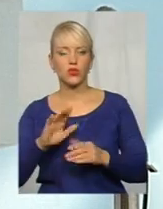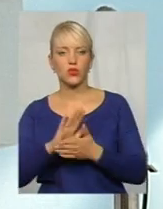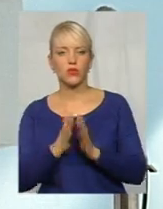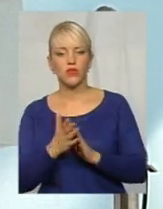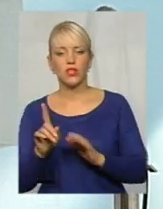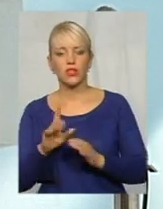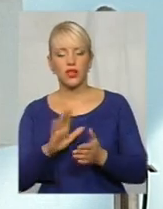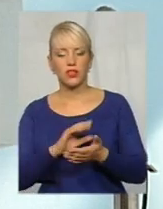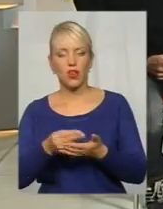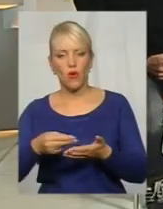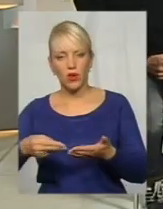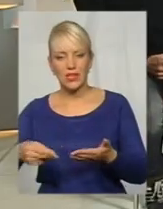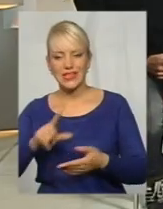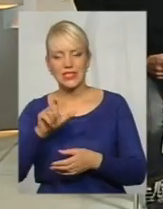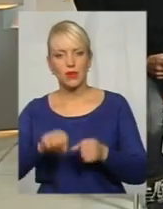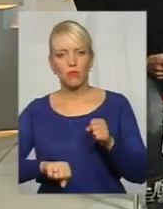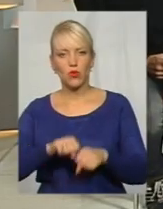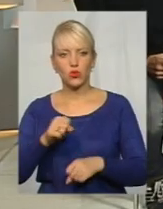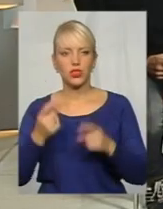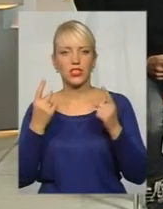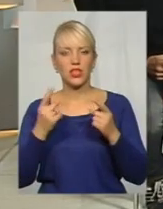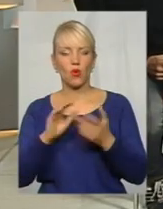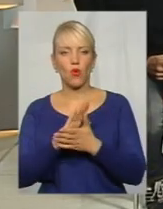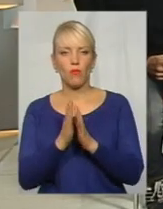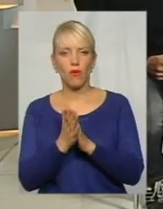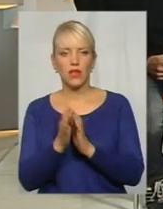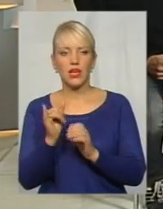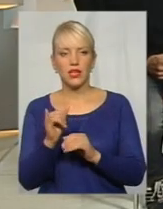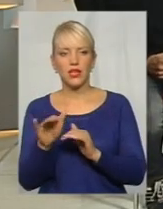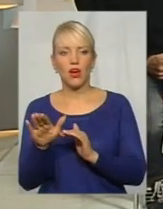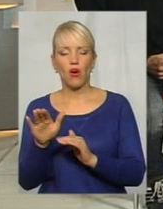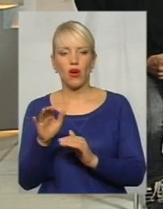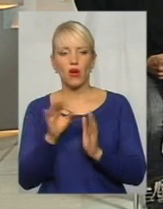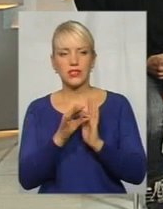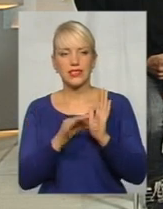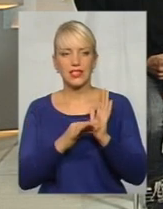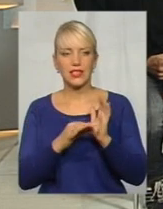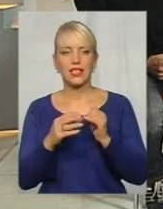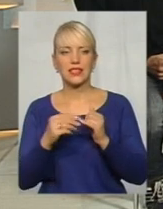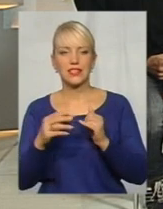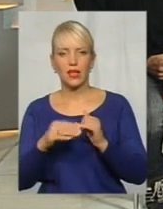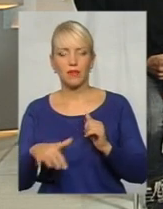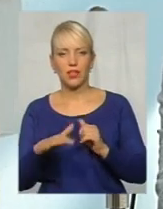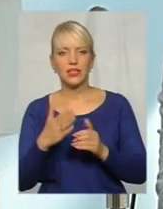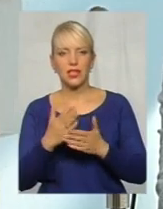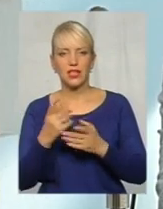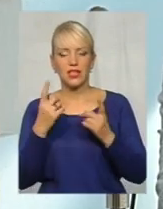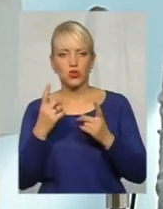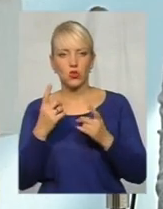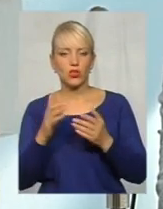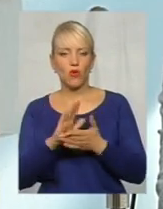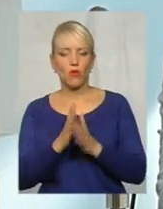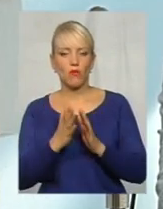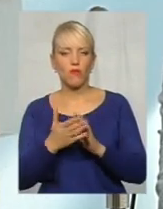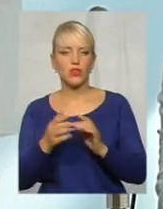які укладалися з порушенням істотної умови, а оцінка землі цієї істотної умови договору, вони підлягають